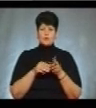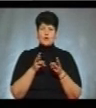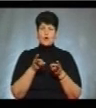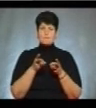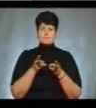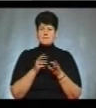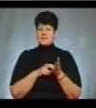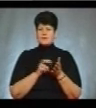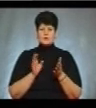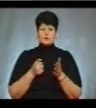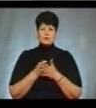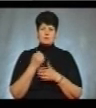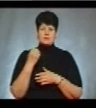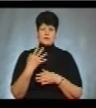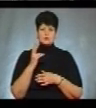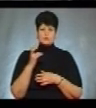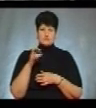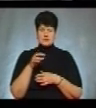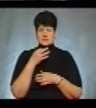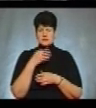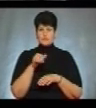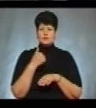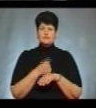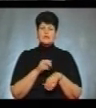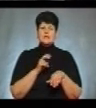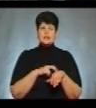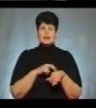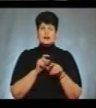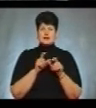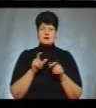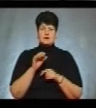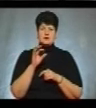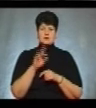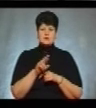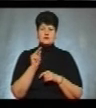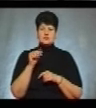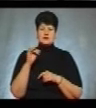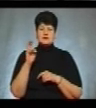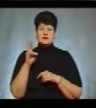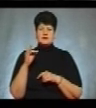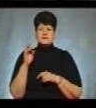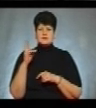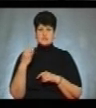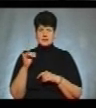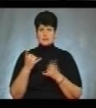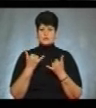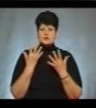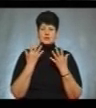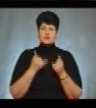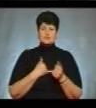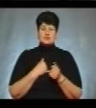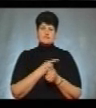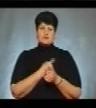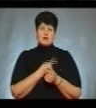відключатимуть до 15 квітня, повідомив головний лікар Ярослав Чайківський. «Станом на сьогоднішній день у нас в лікарні